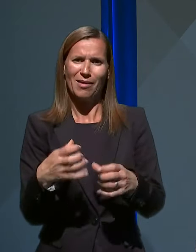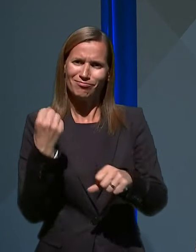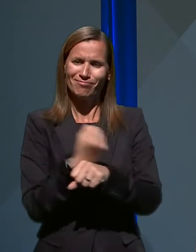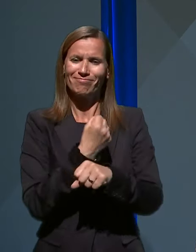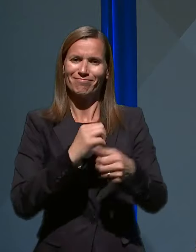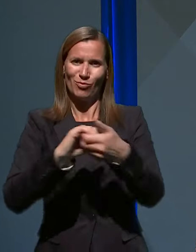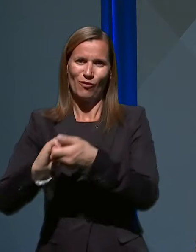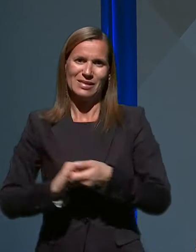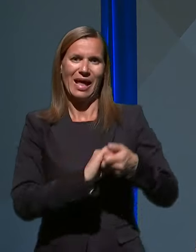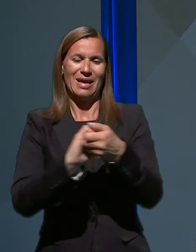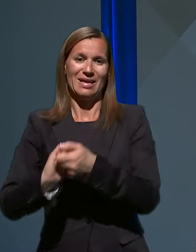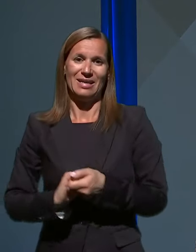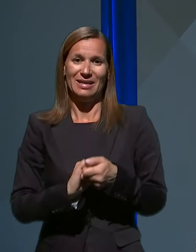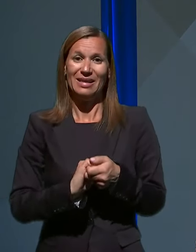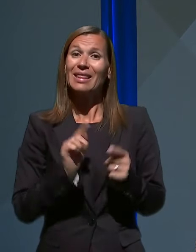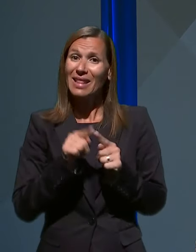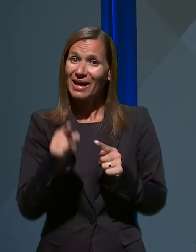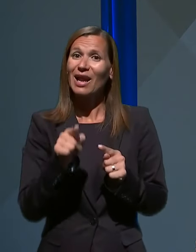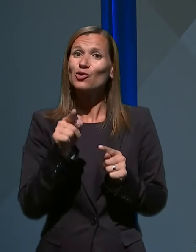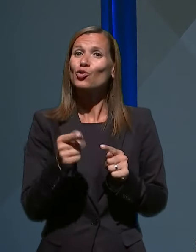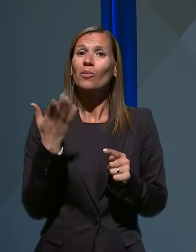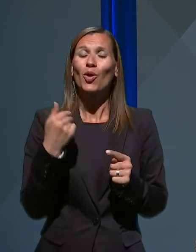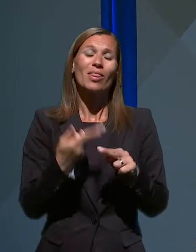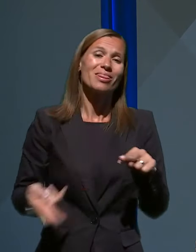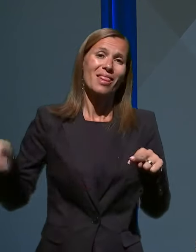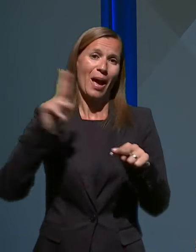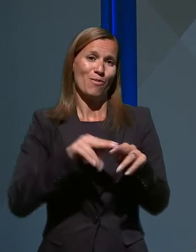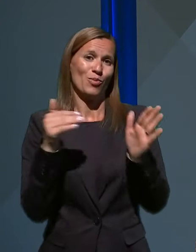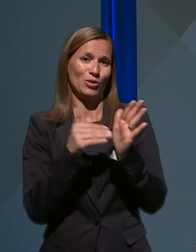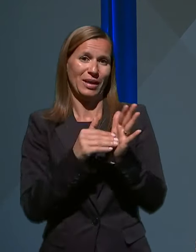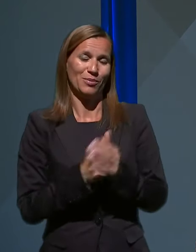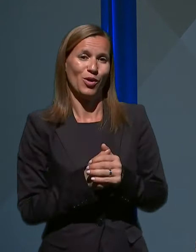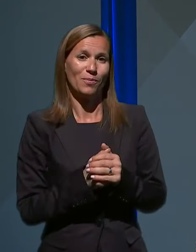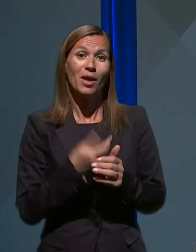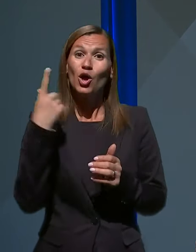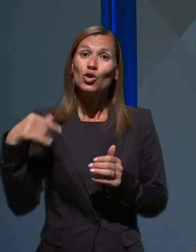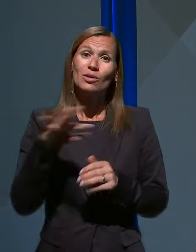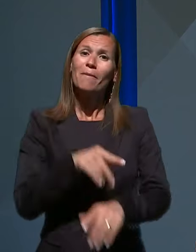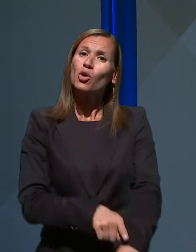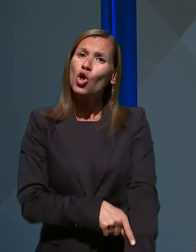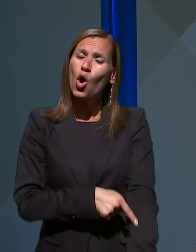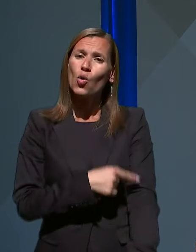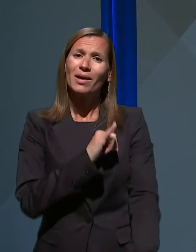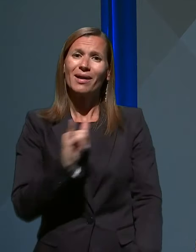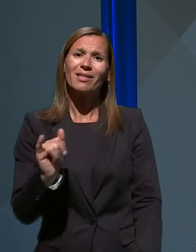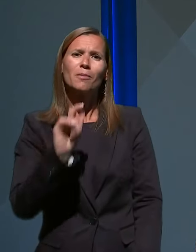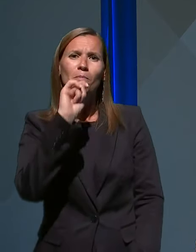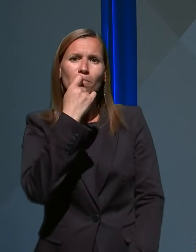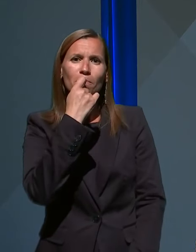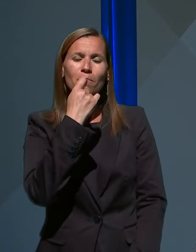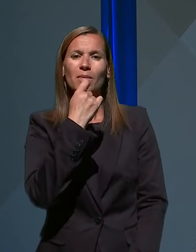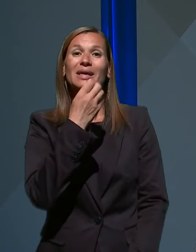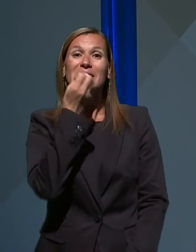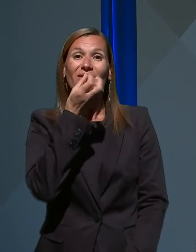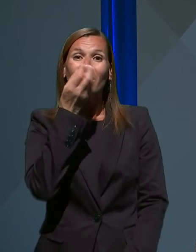ko je bilo to najbolj potrebno. Ljudje so po dolgih letih mokaj na cvetno nedeljo stopili v